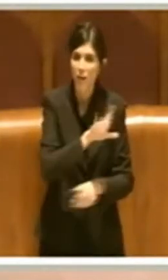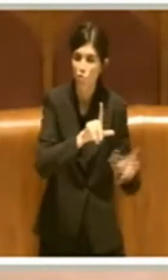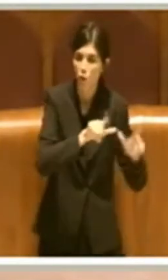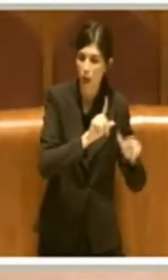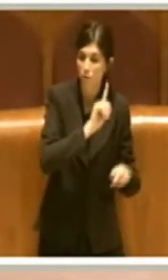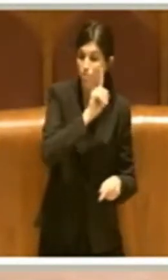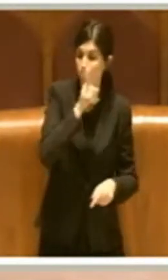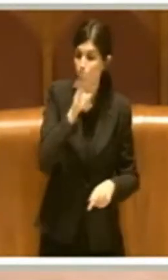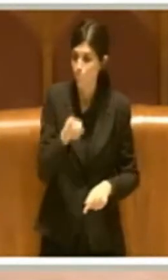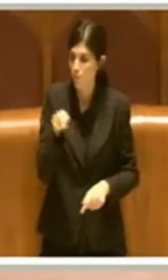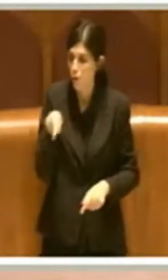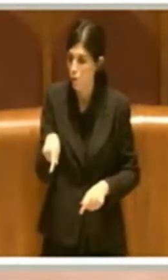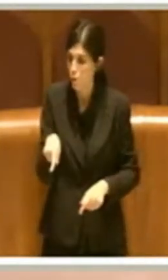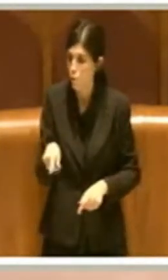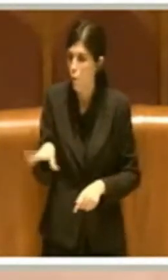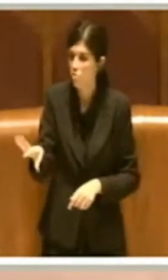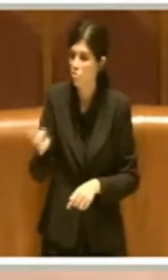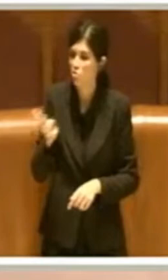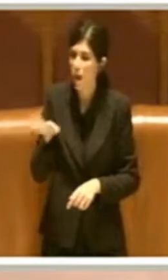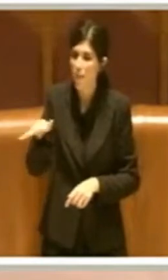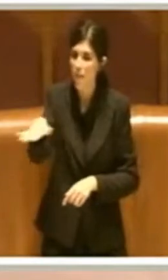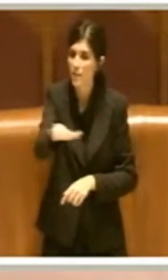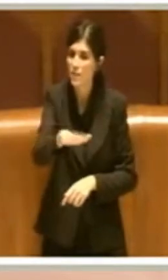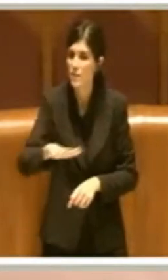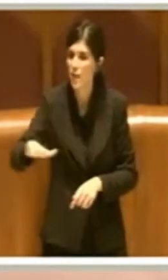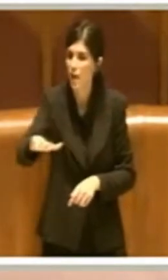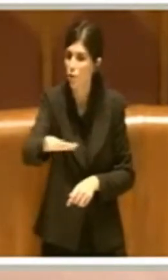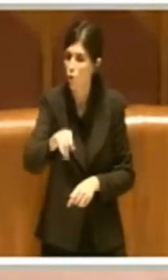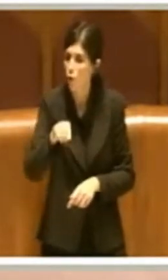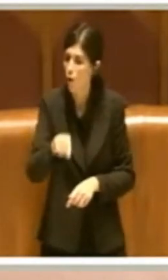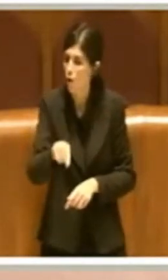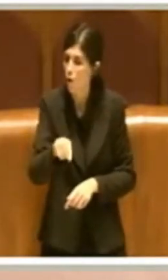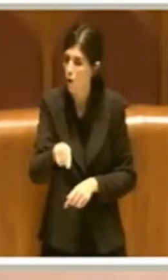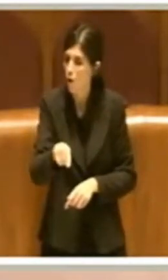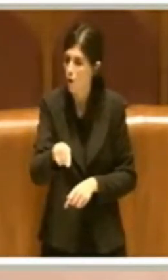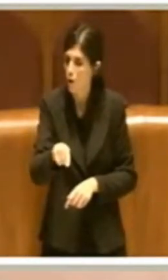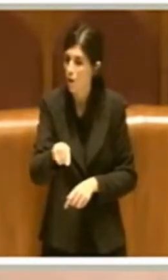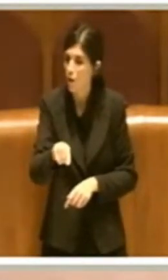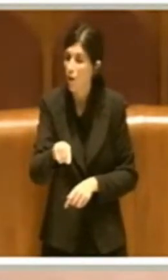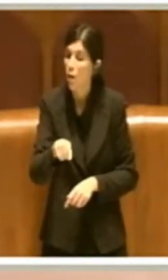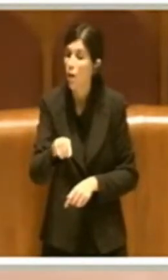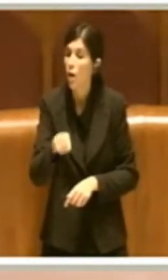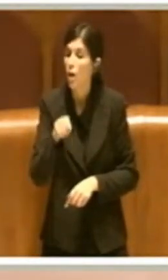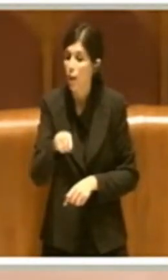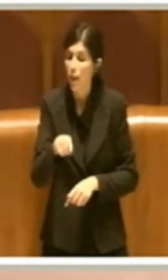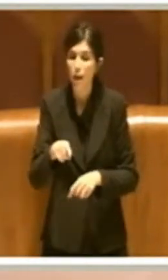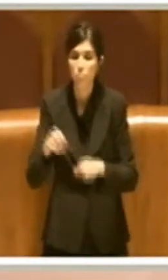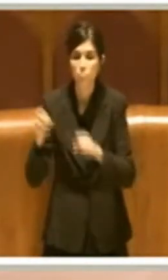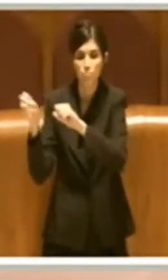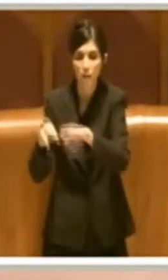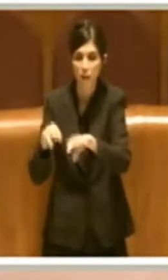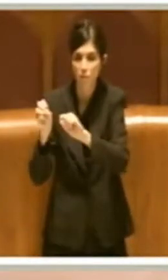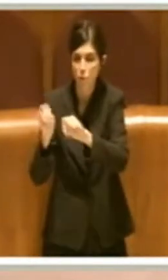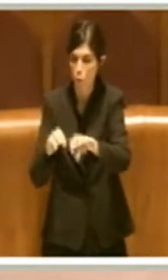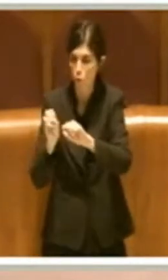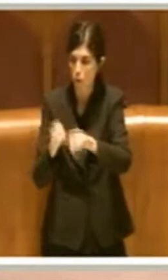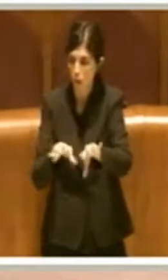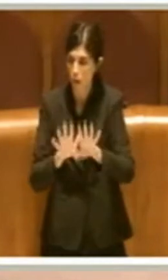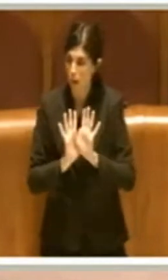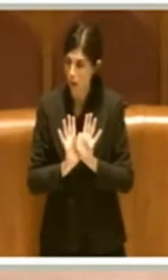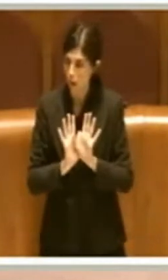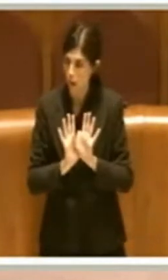a dover individuare un sito per effettuare una discarica. e questo